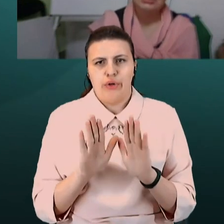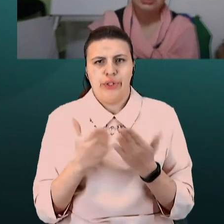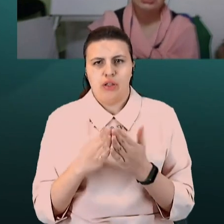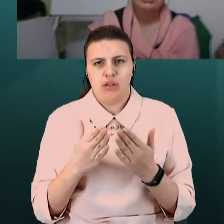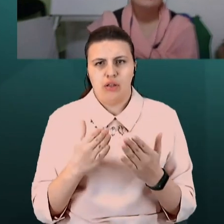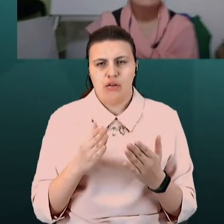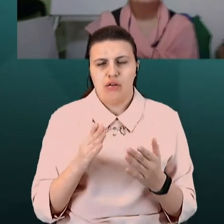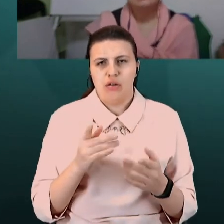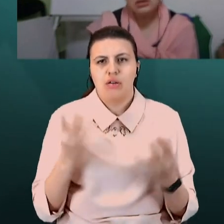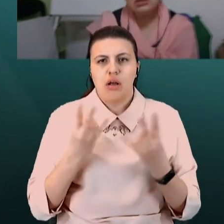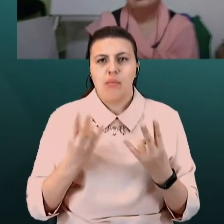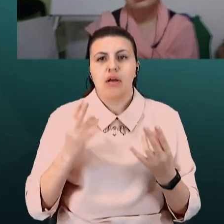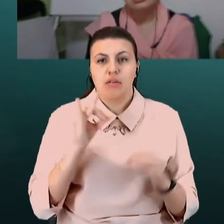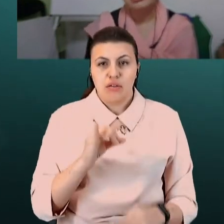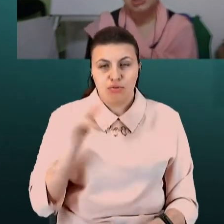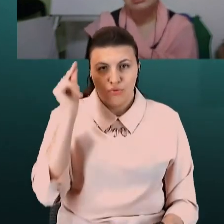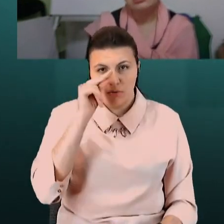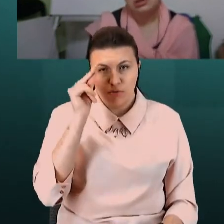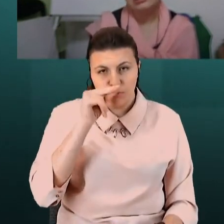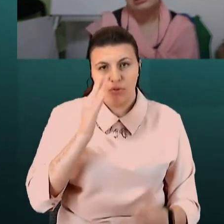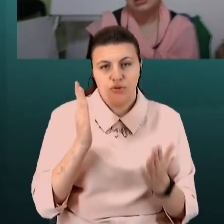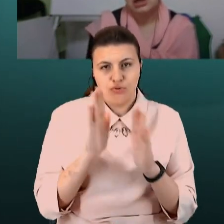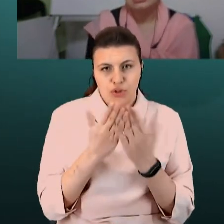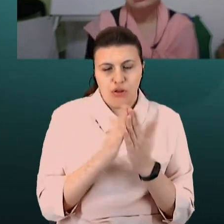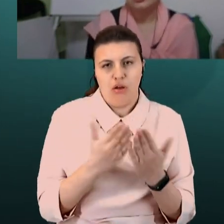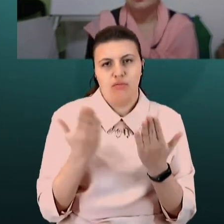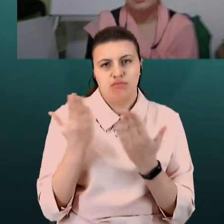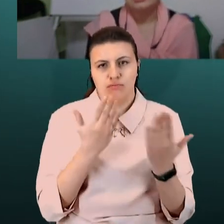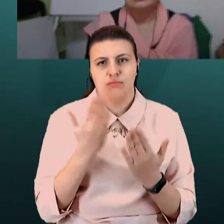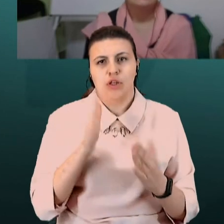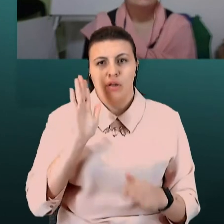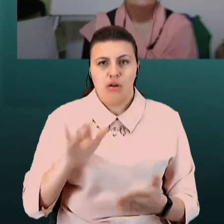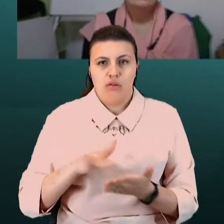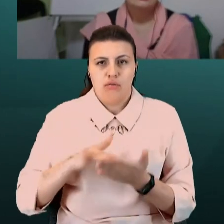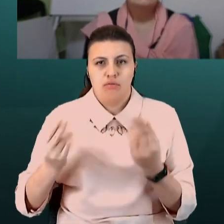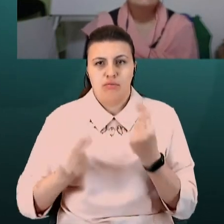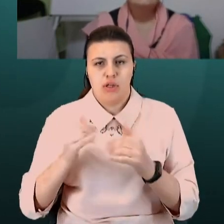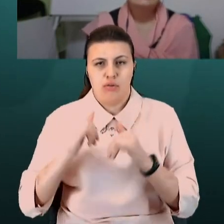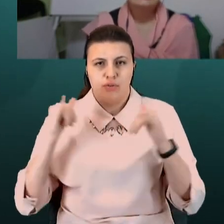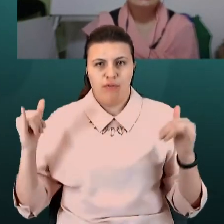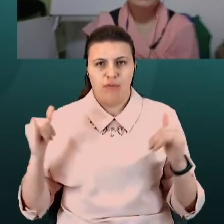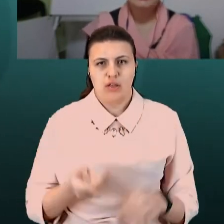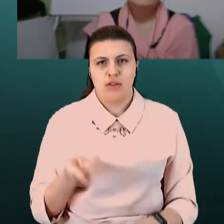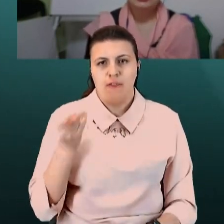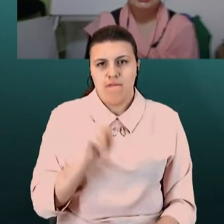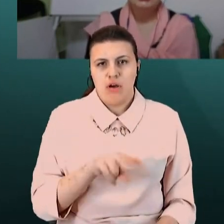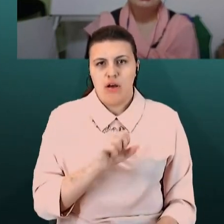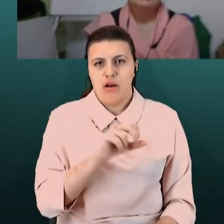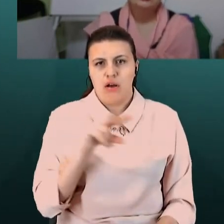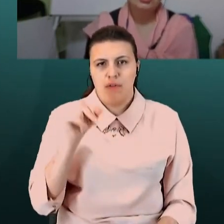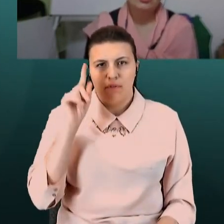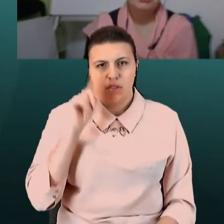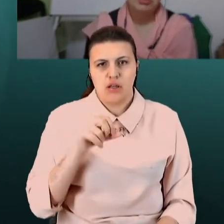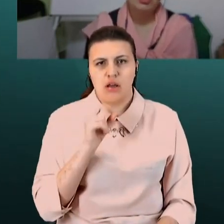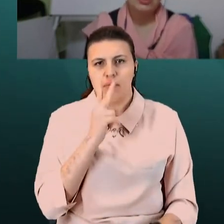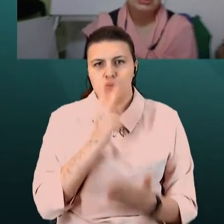читати книжки, і на планшеті, хай дитина грається і розвивається. Але, ви знаєте, як показують дослідження,